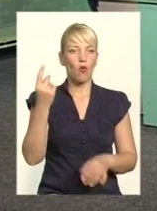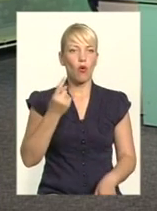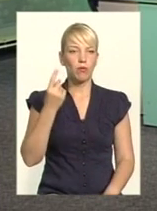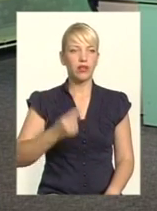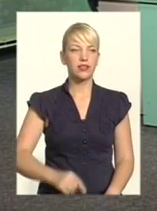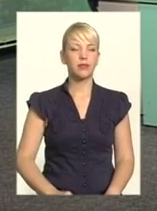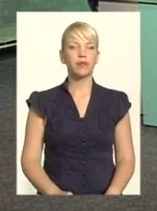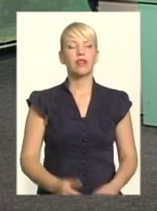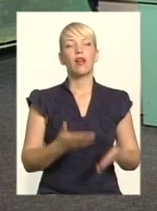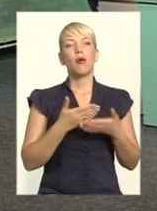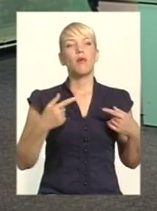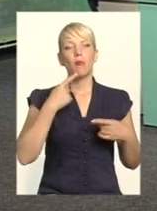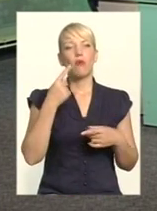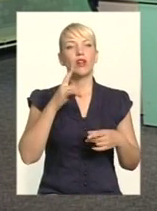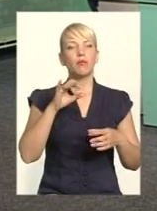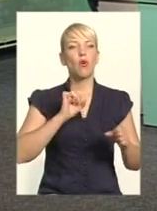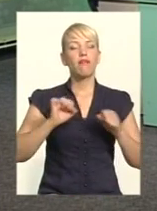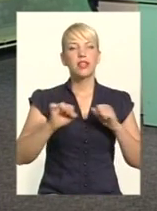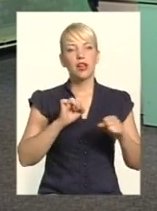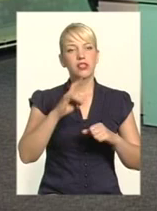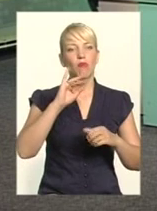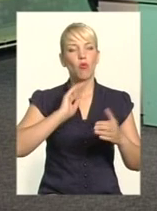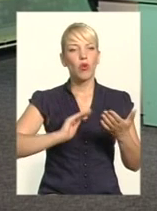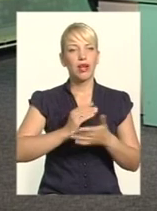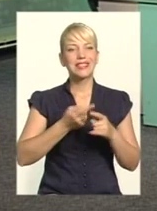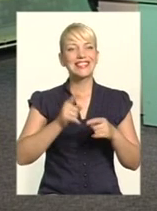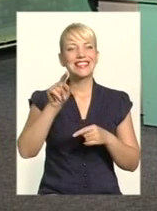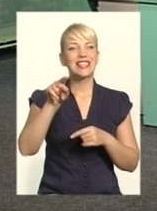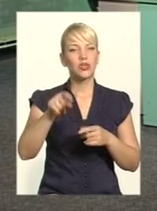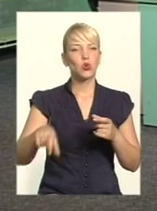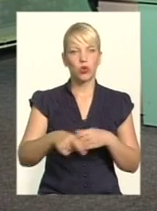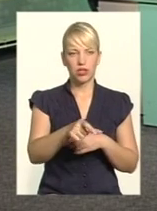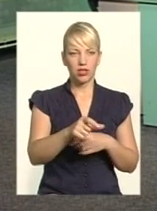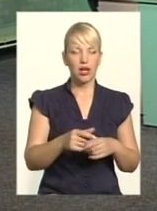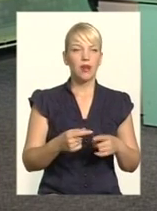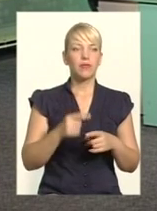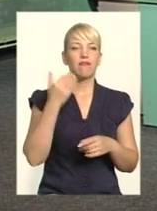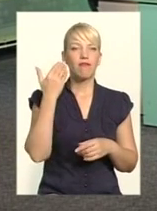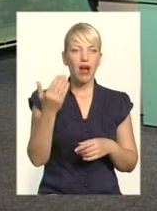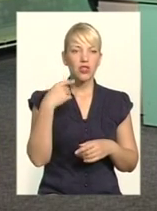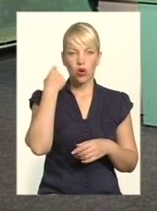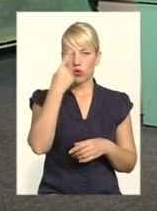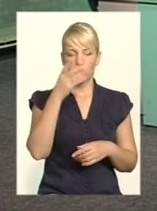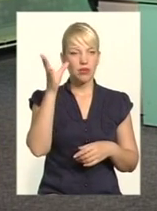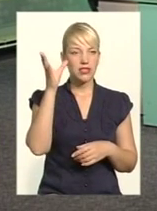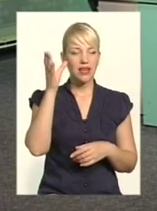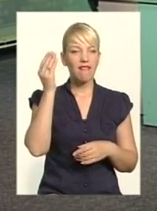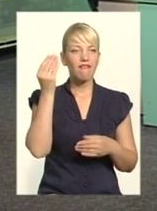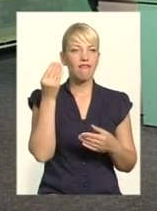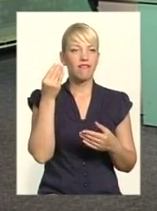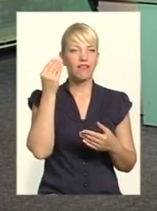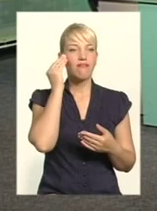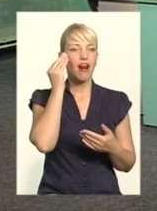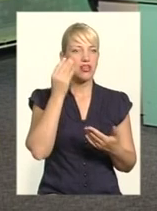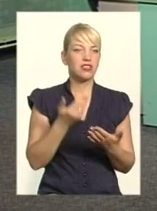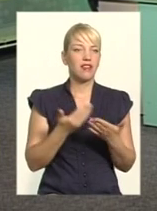заговорили про відрядження, про якість тих доріг. Ваше особисте враження про них, і